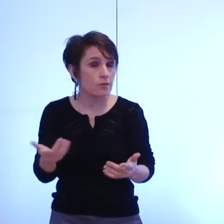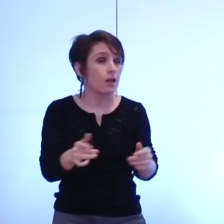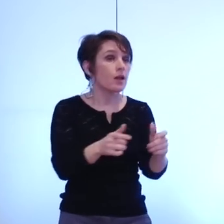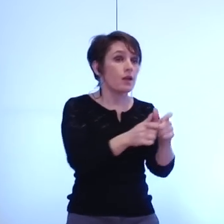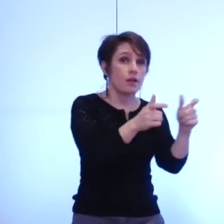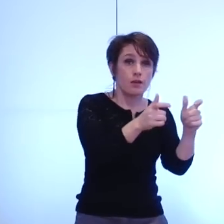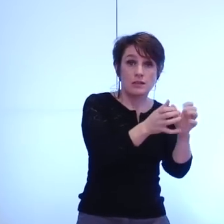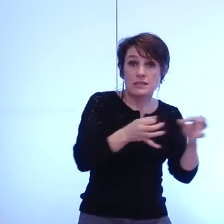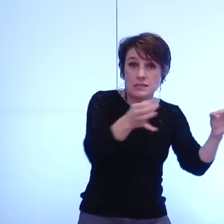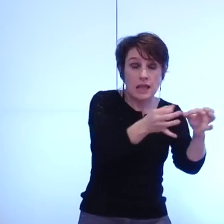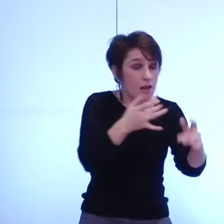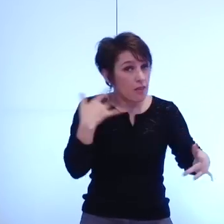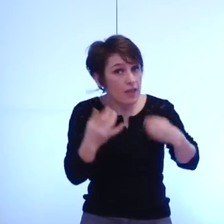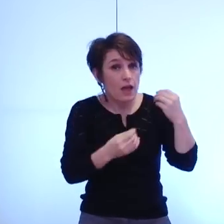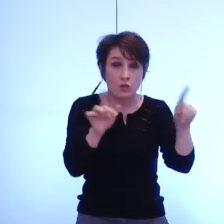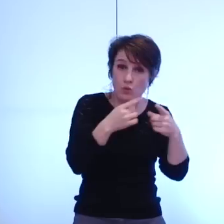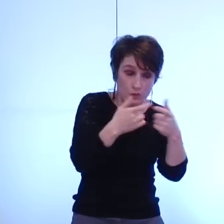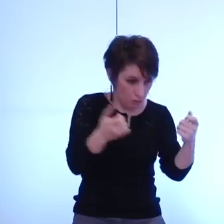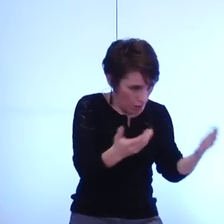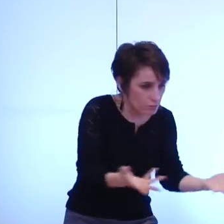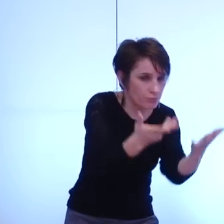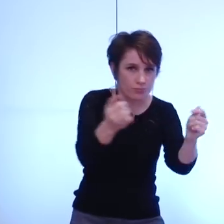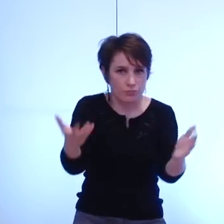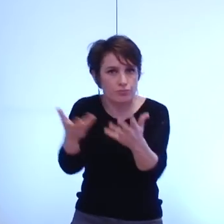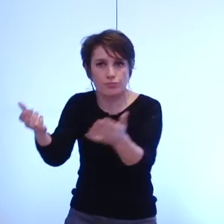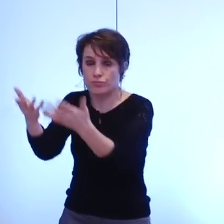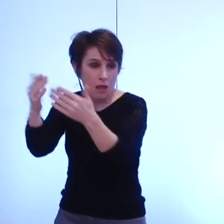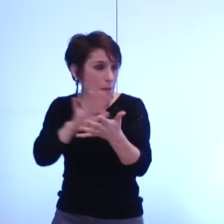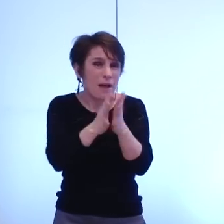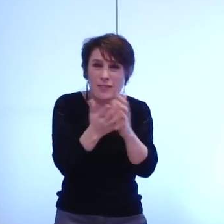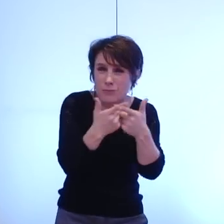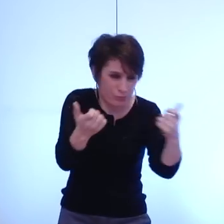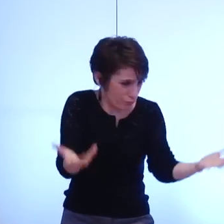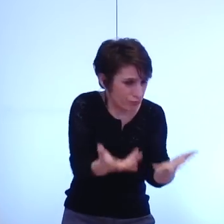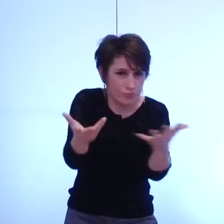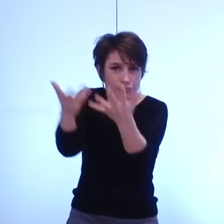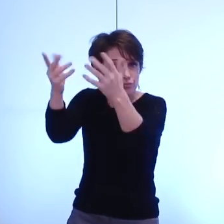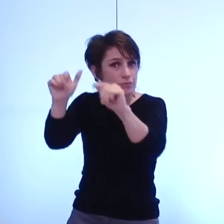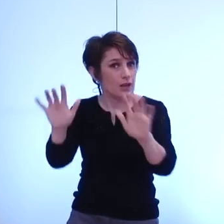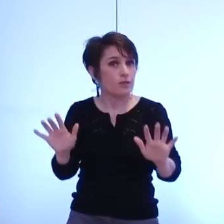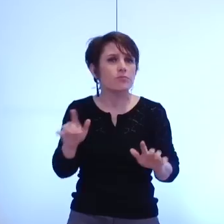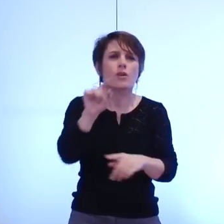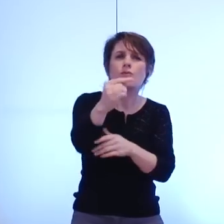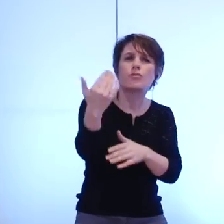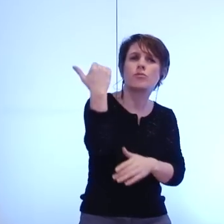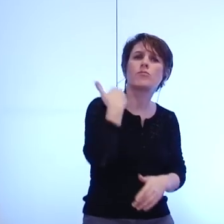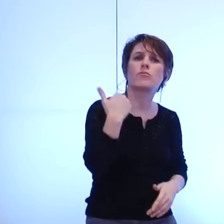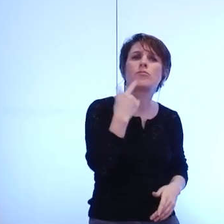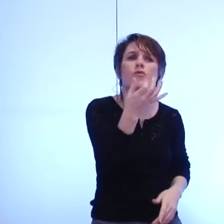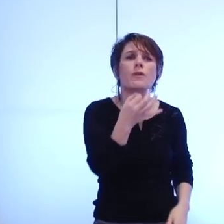'accompagner toutes les pratiques vous m'interpellez en déclarant que des décisions de cette majorité en matière de politique culturelle